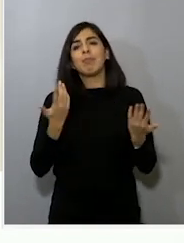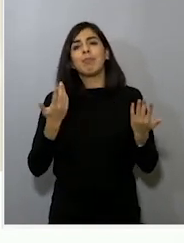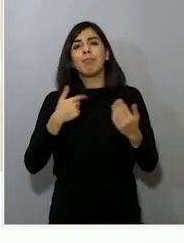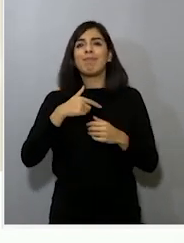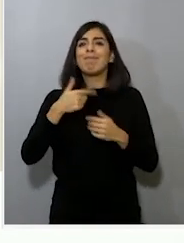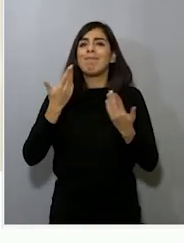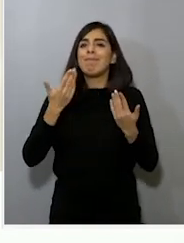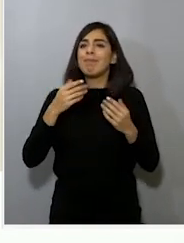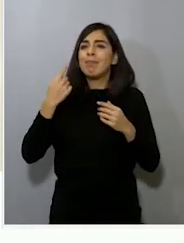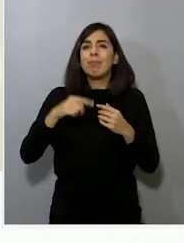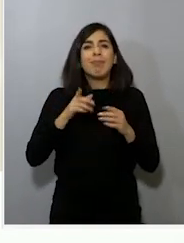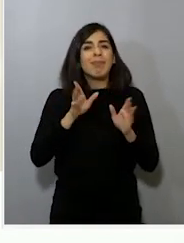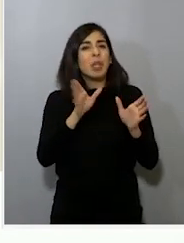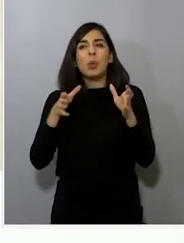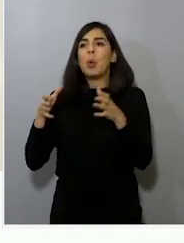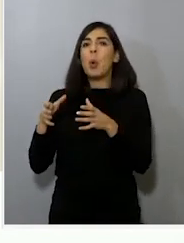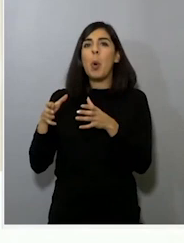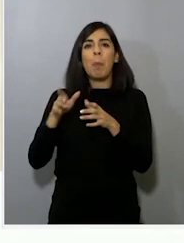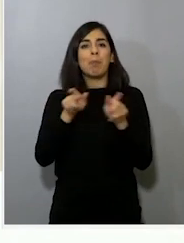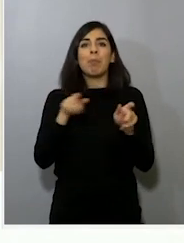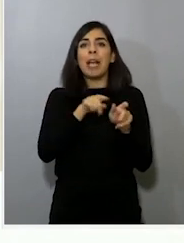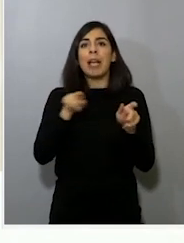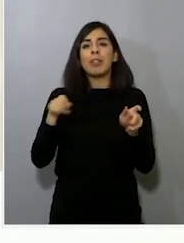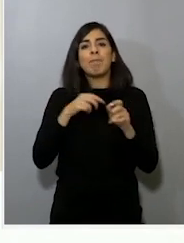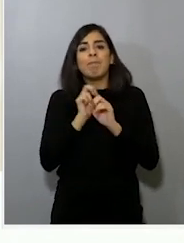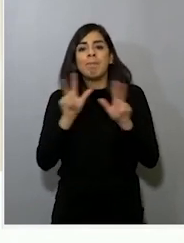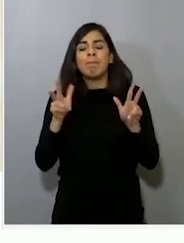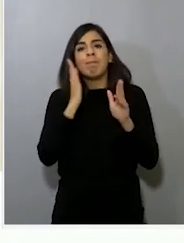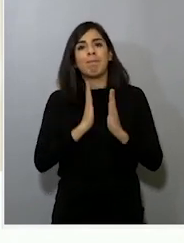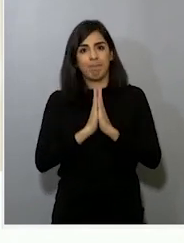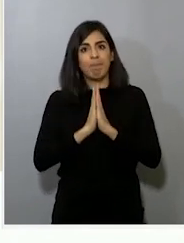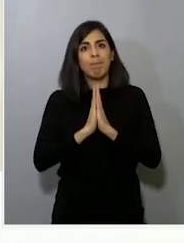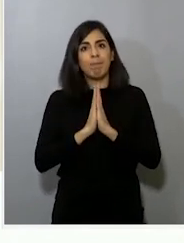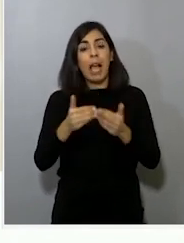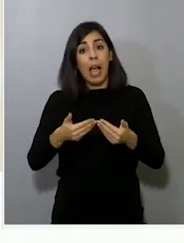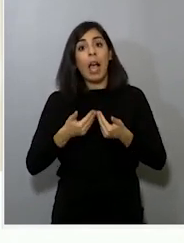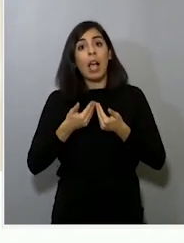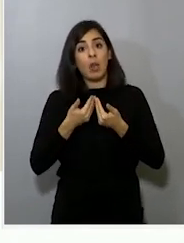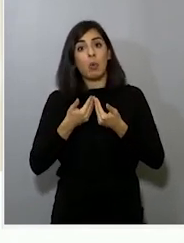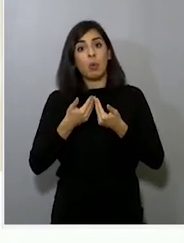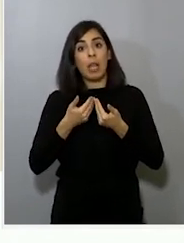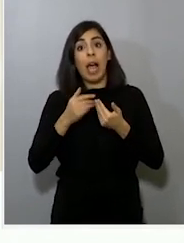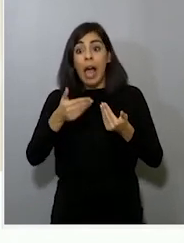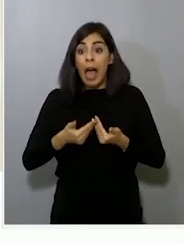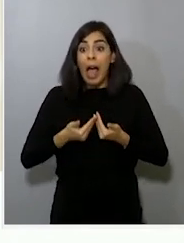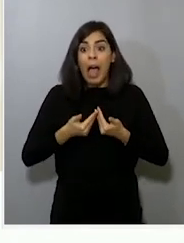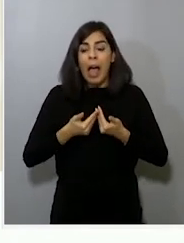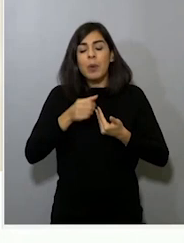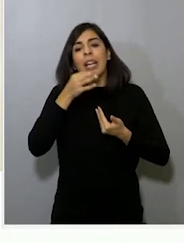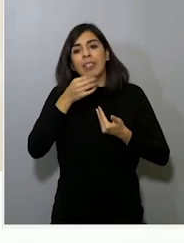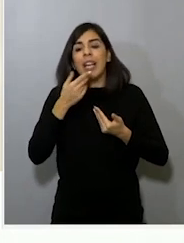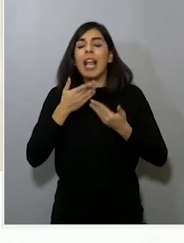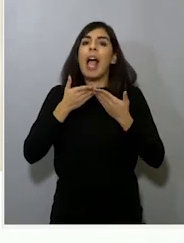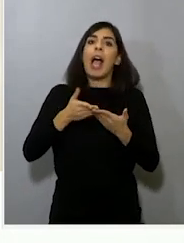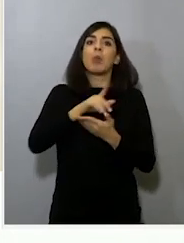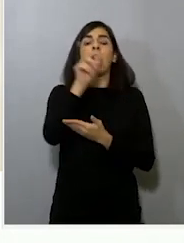a queste categorie, dateci una mano, servirà davvero al vostro Paese e servirà anche